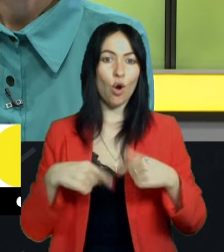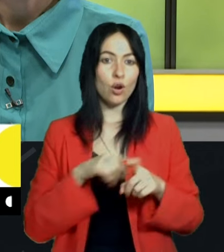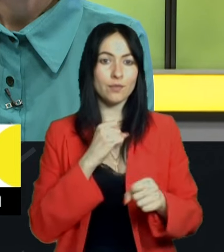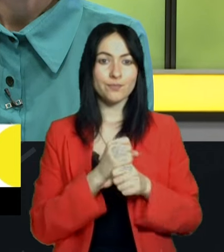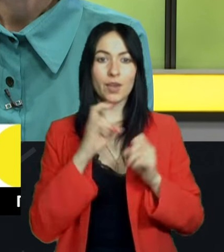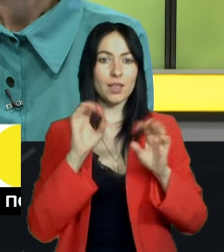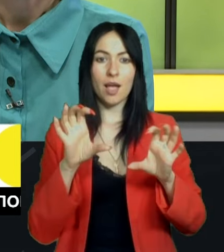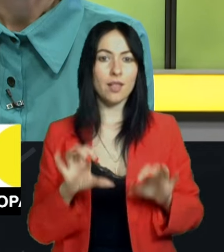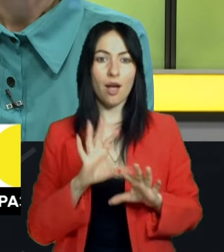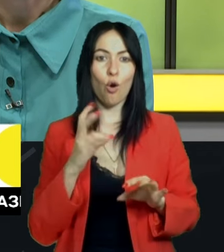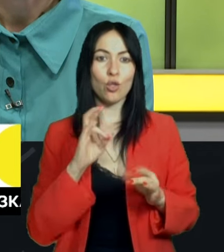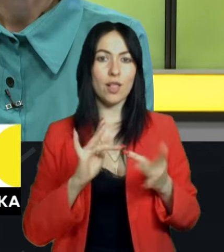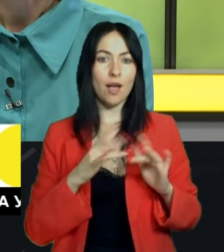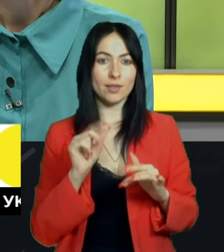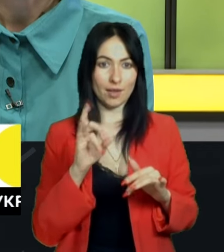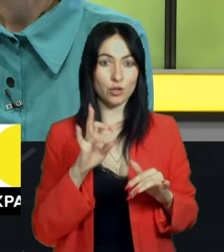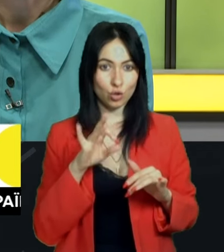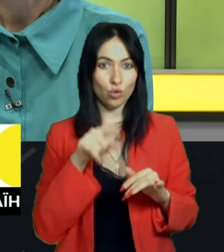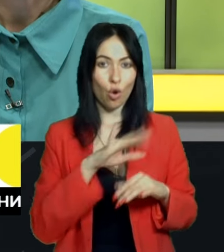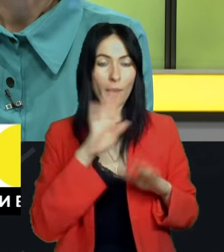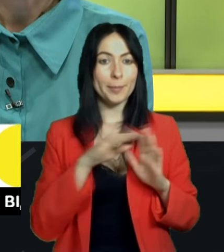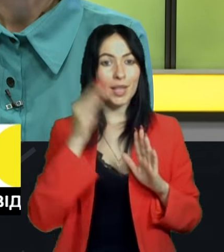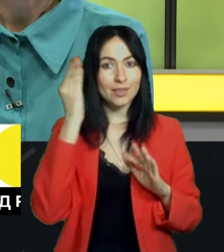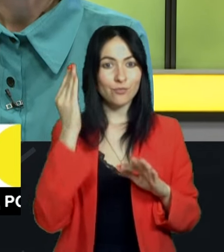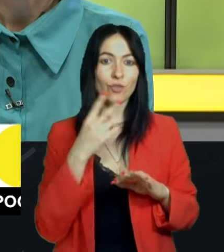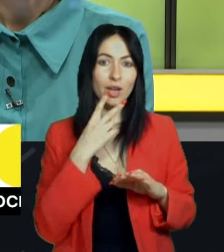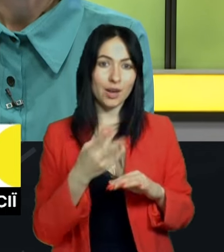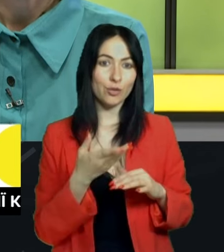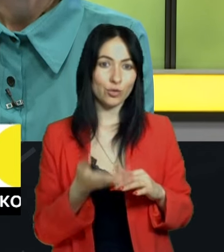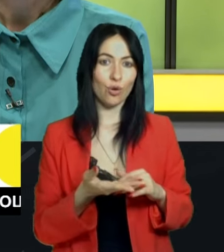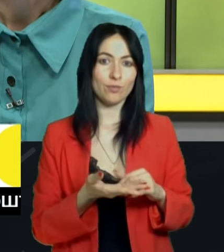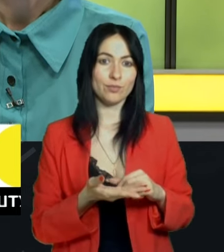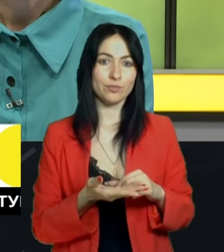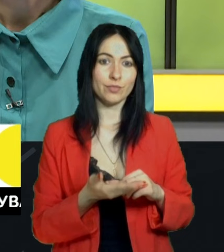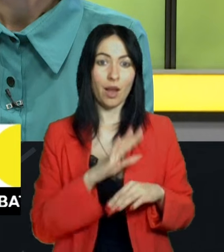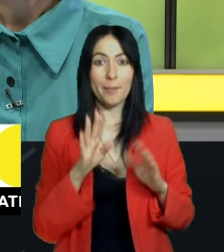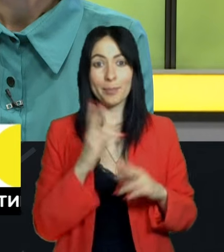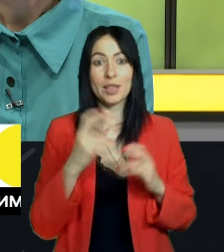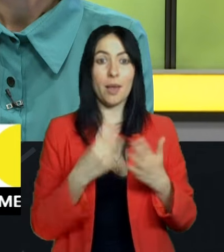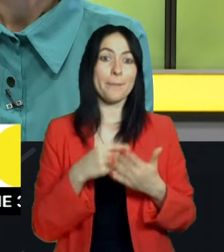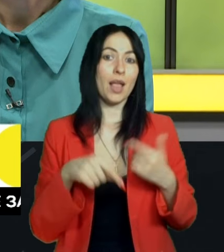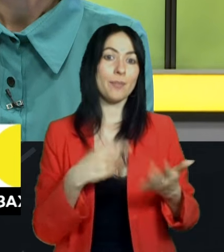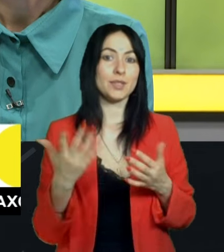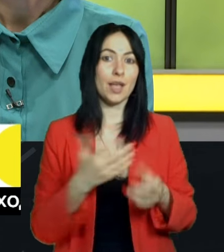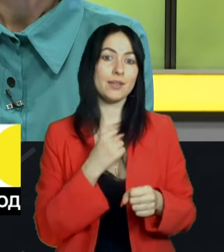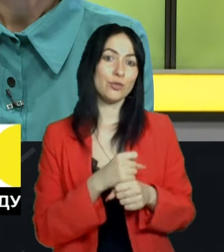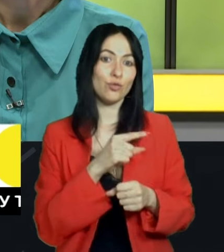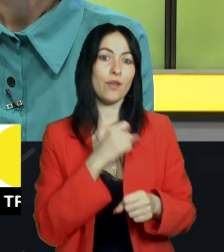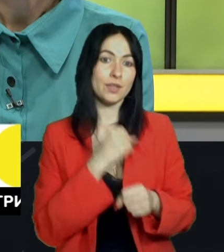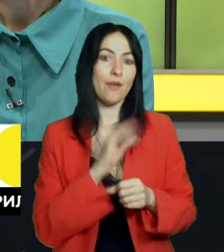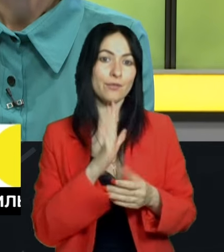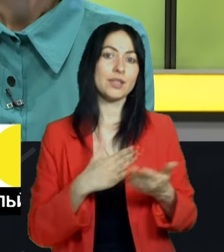-казіно під виглядом підприємств, які здійснювали діяльність у сфері